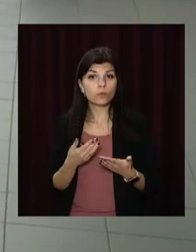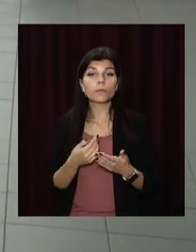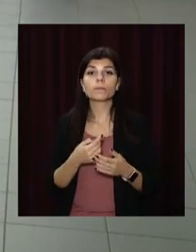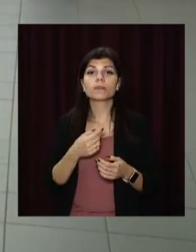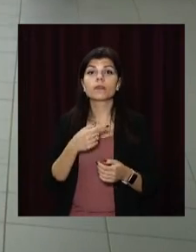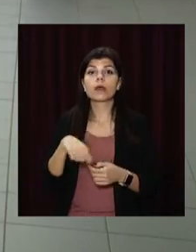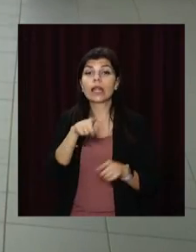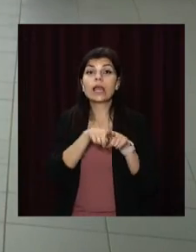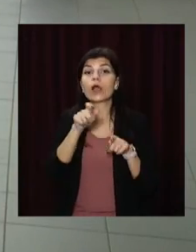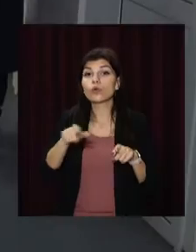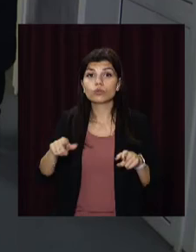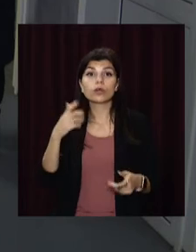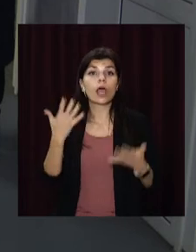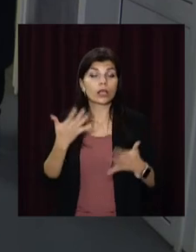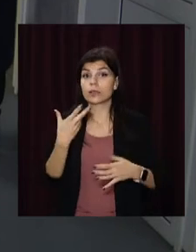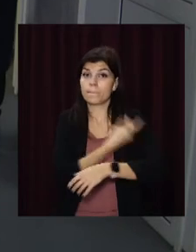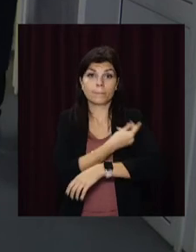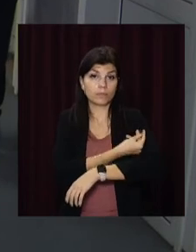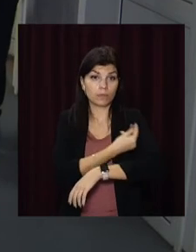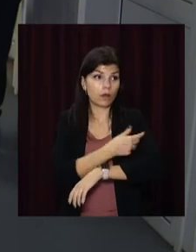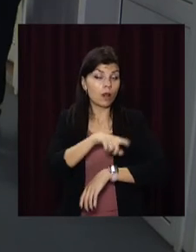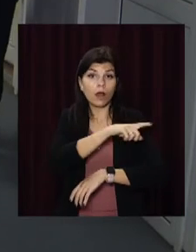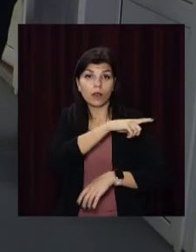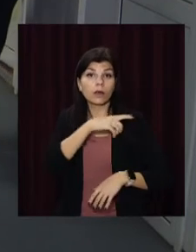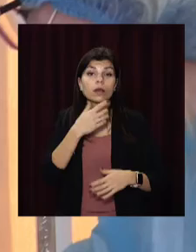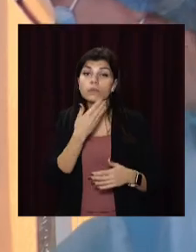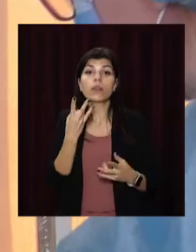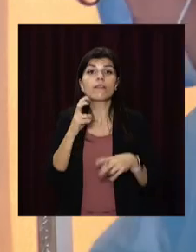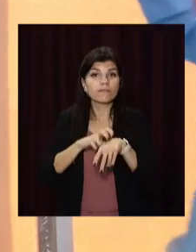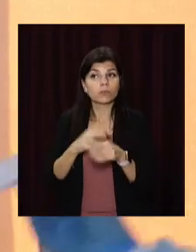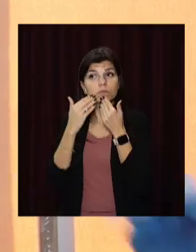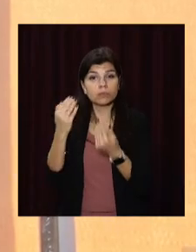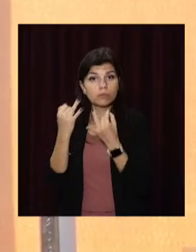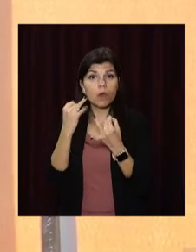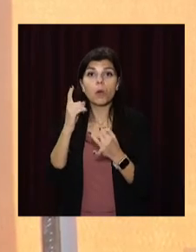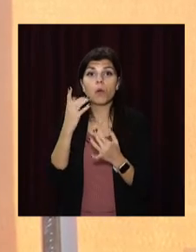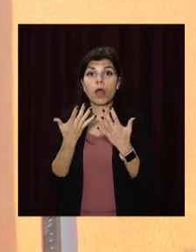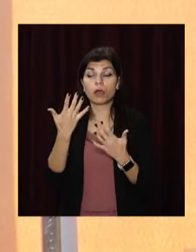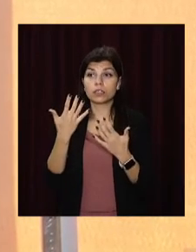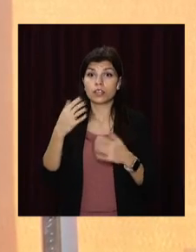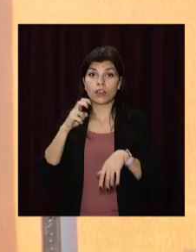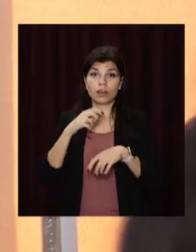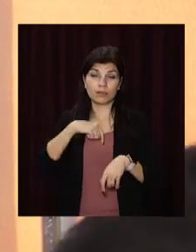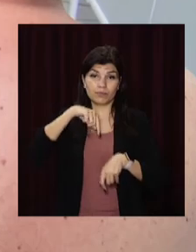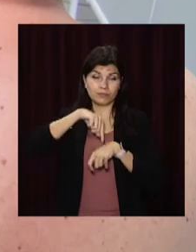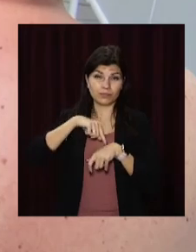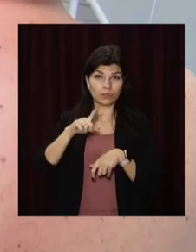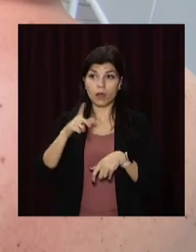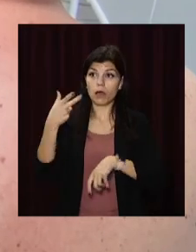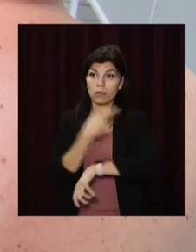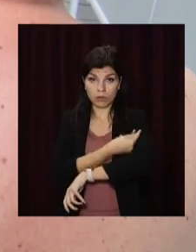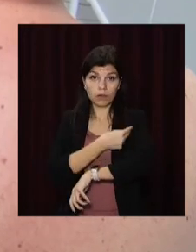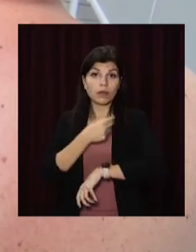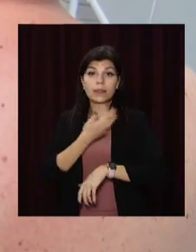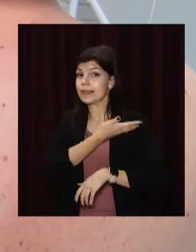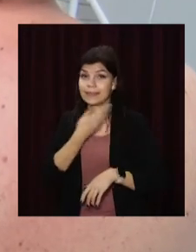Навпаки, такі люди, якщо не щеплені, ризикують важче перенести ковід. Погане самопочуття після щеплення – теж нормальне